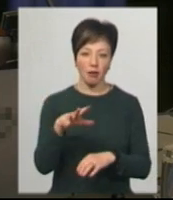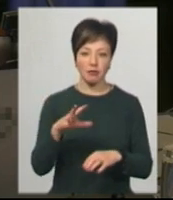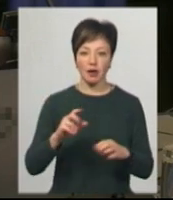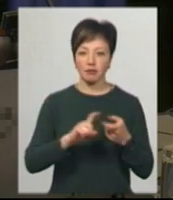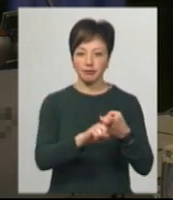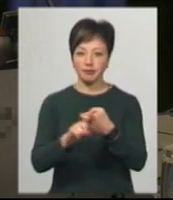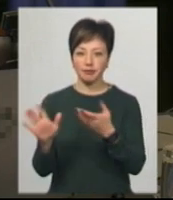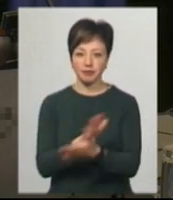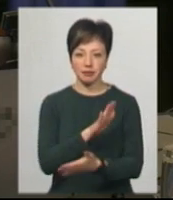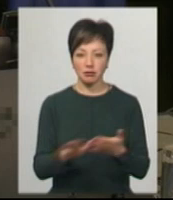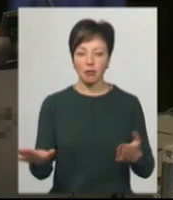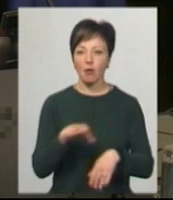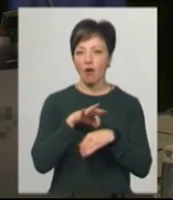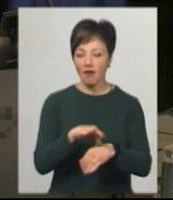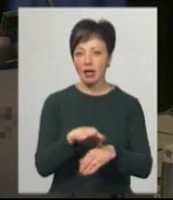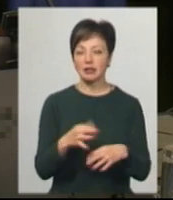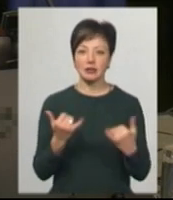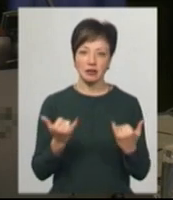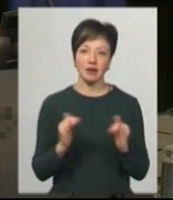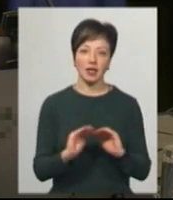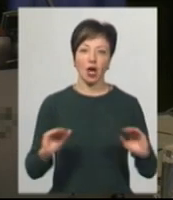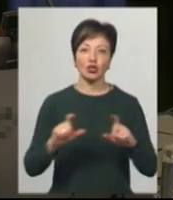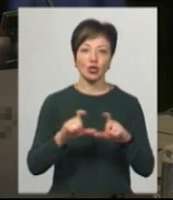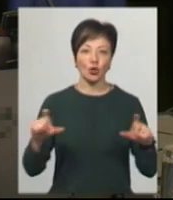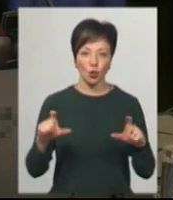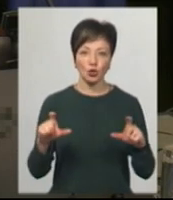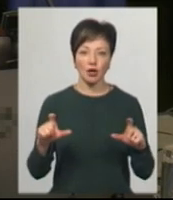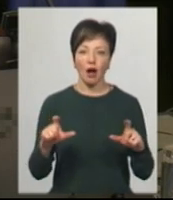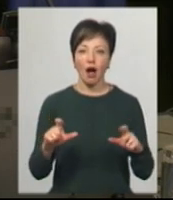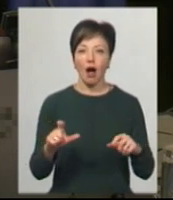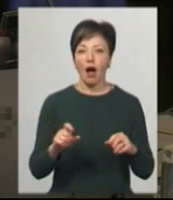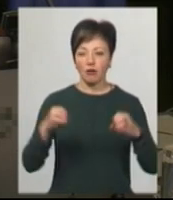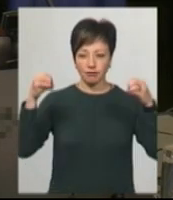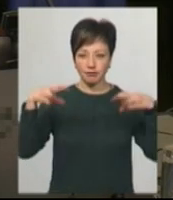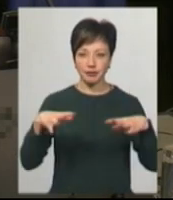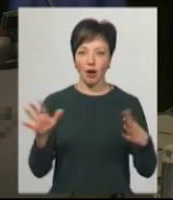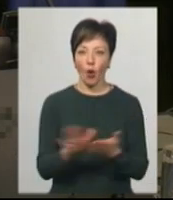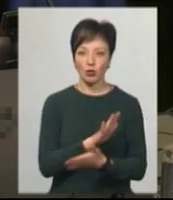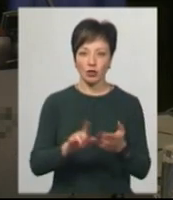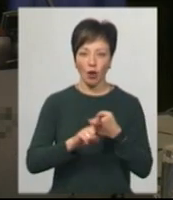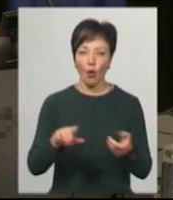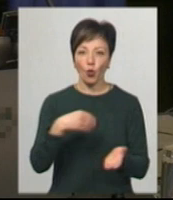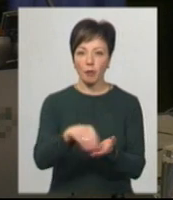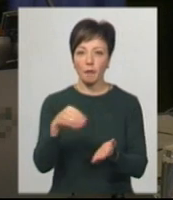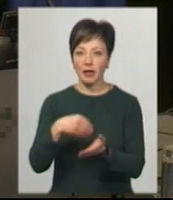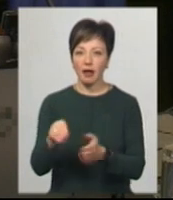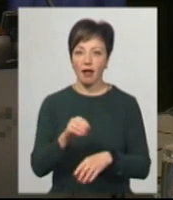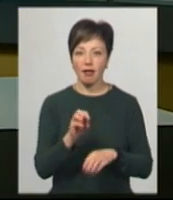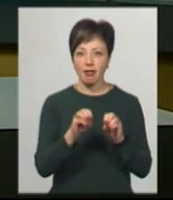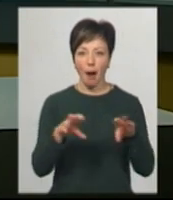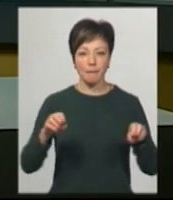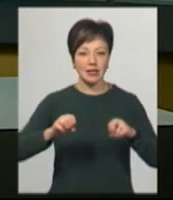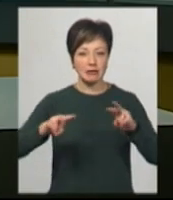дезінфекція проведена. В старих дитячих садочках з кварцуванням проблеми, ми так само хочемо купити кварцеві лампи.